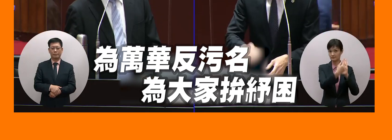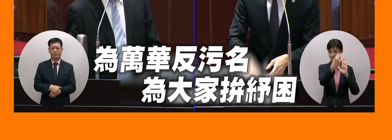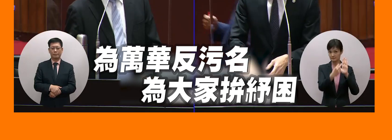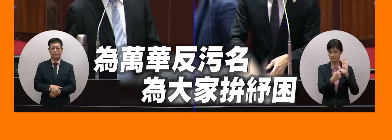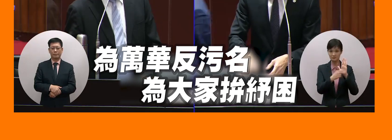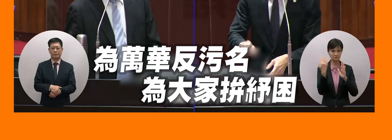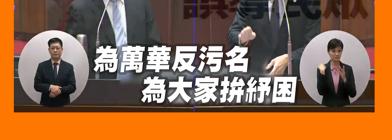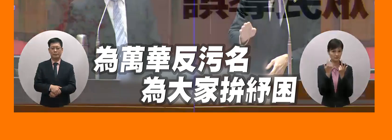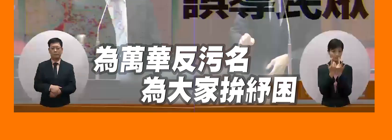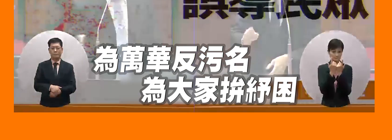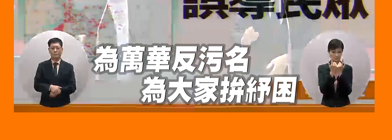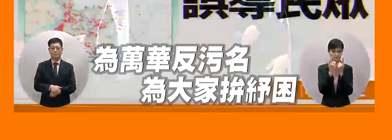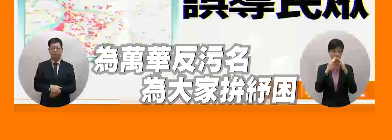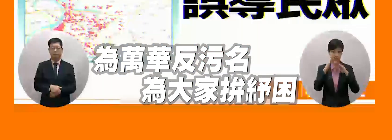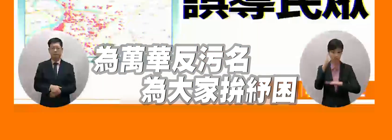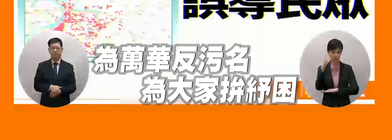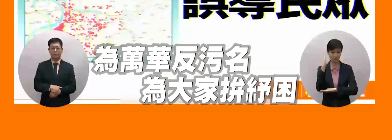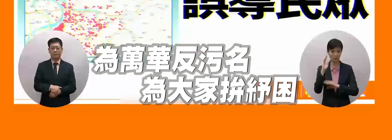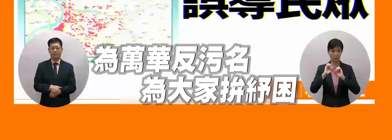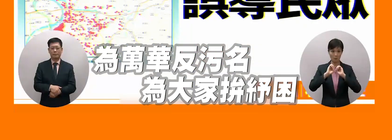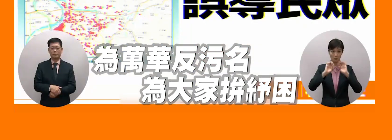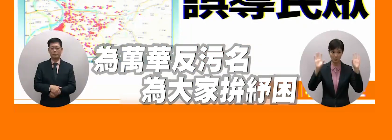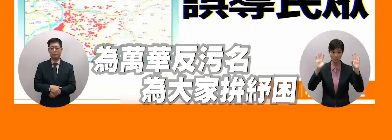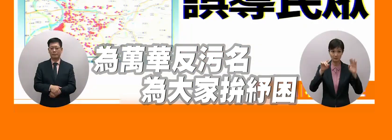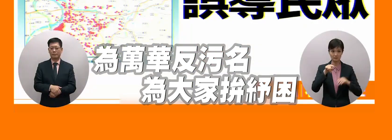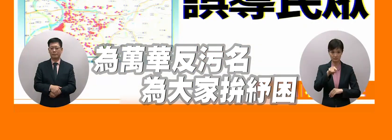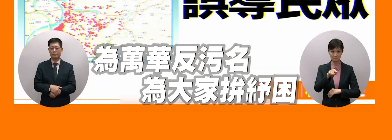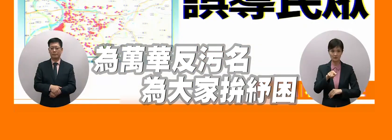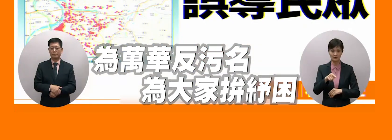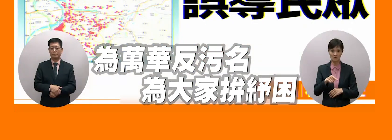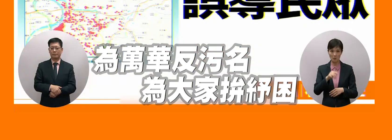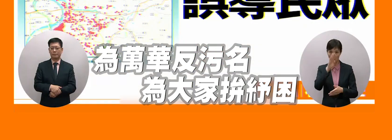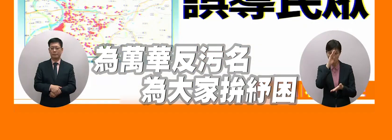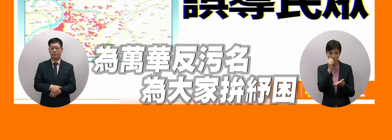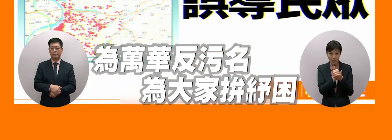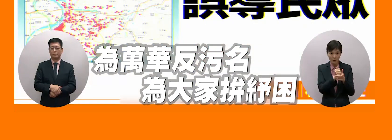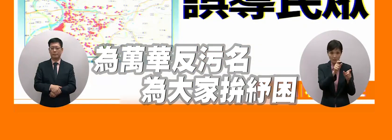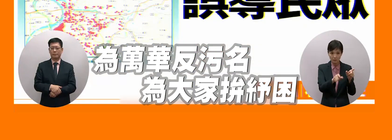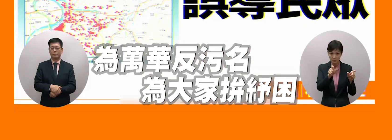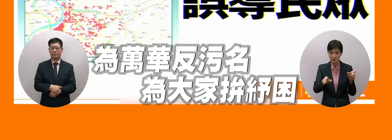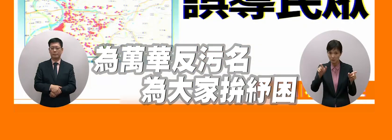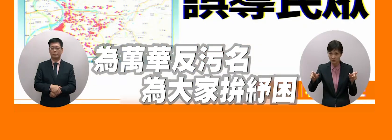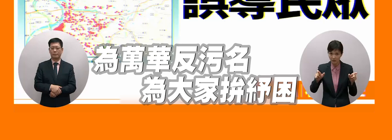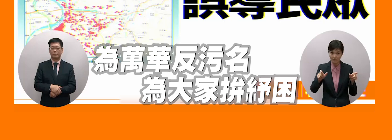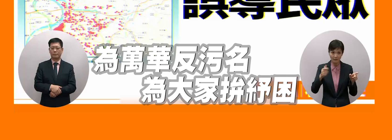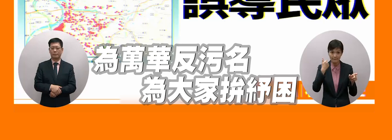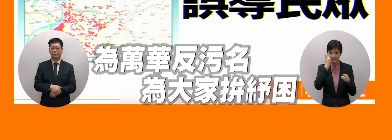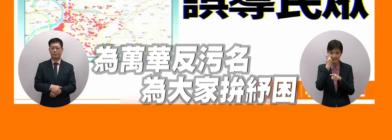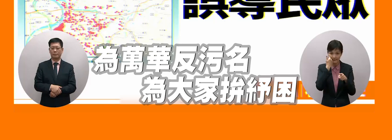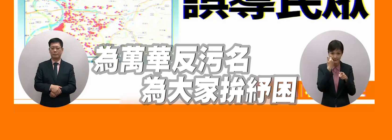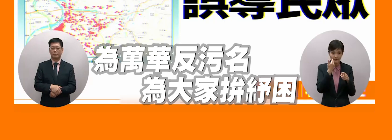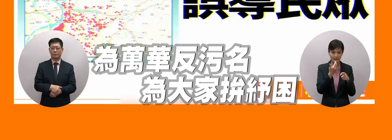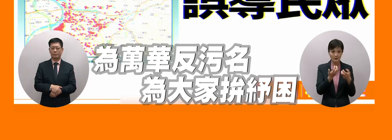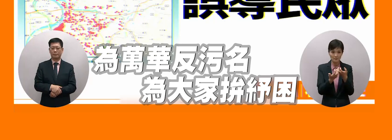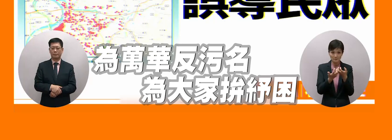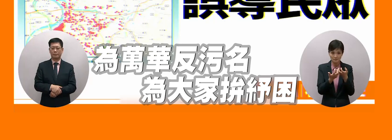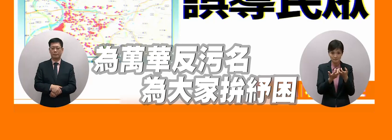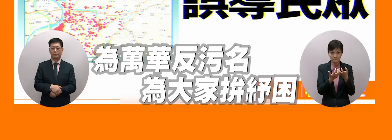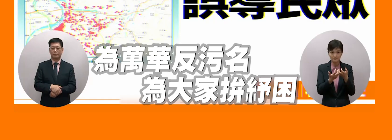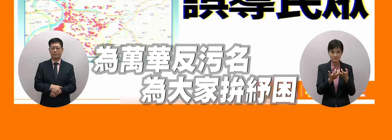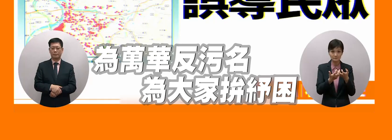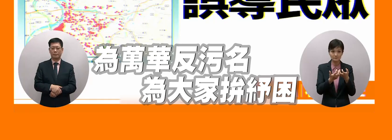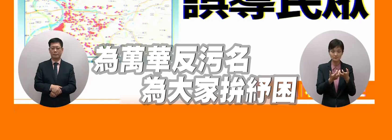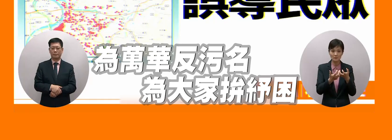進前公佈一張圖叫做分補密度度裡面這個度你看